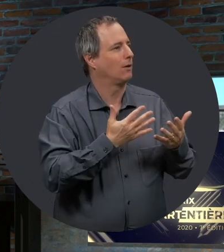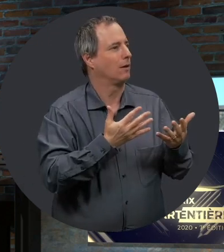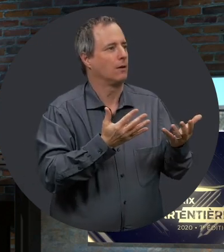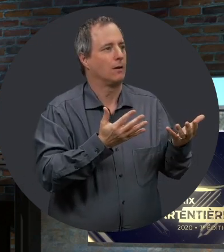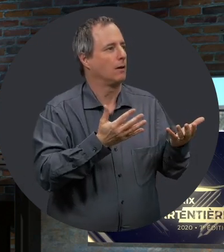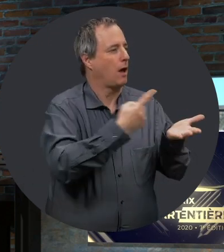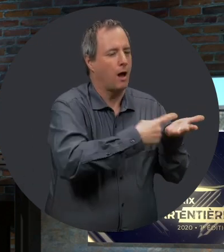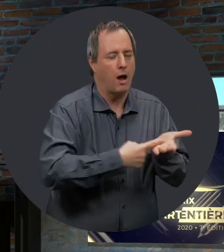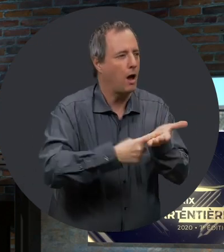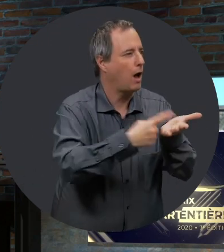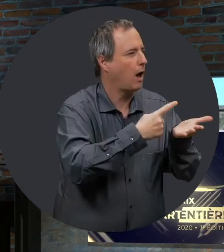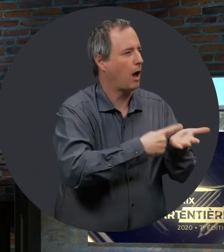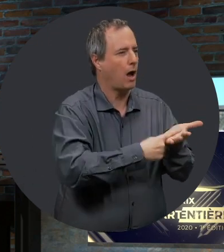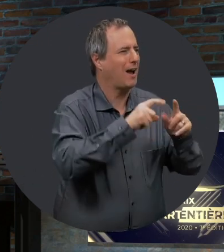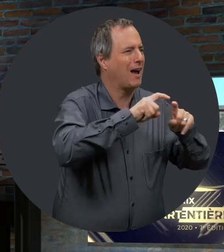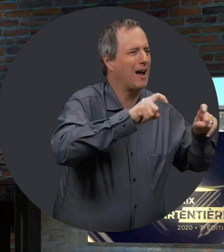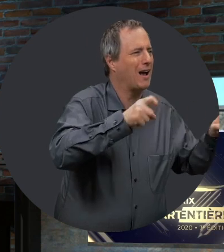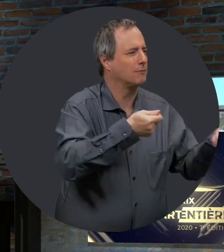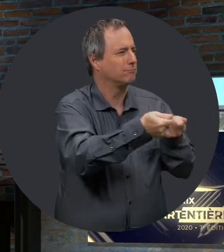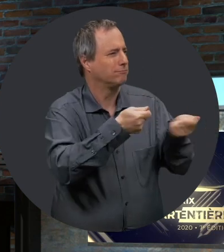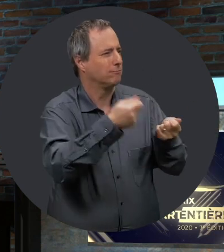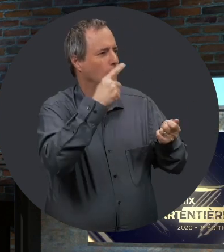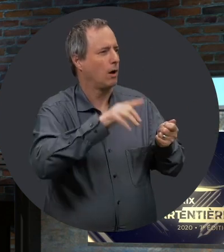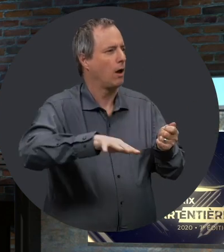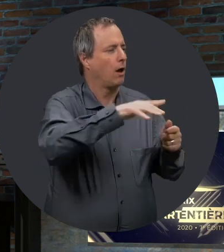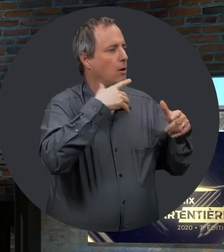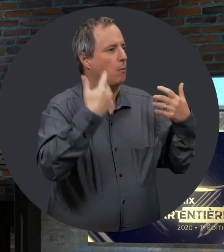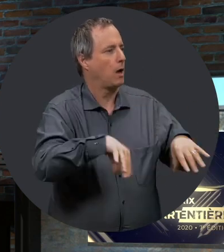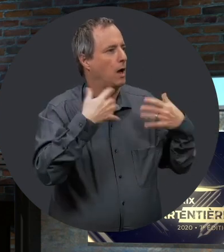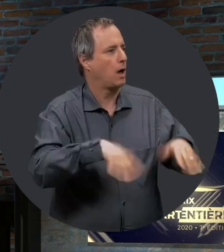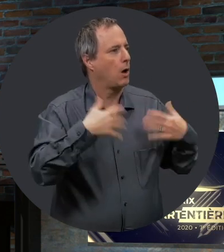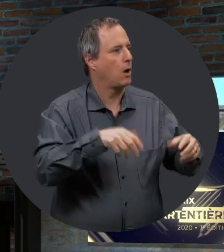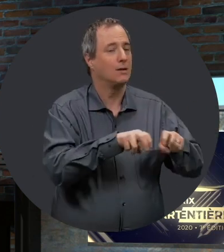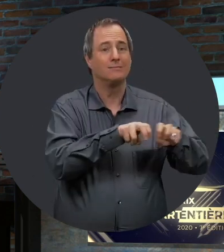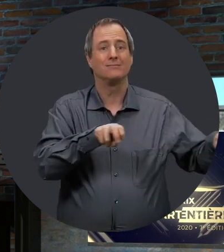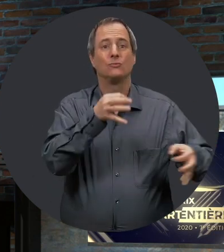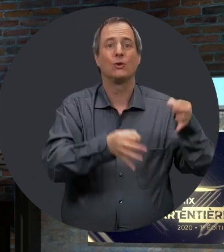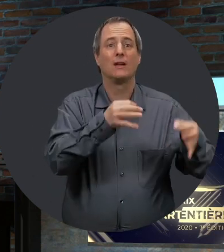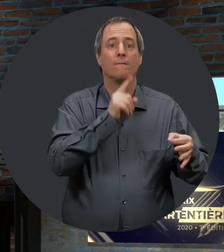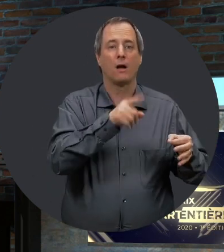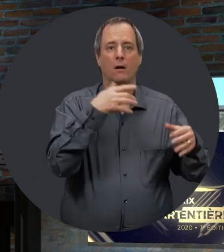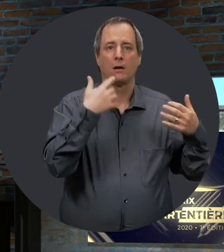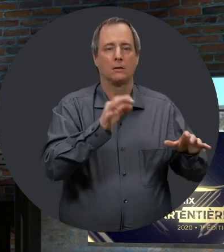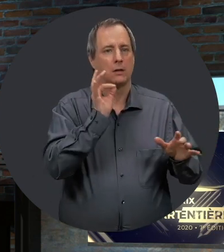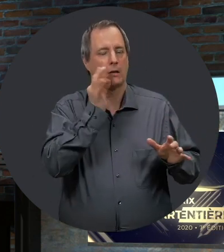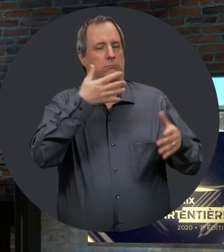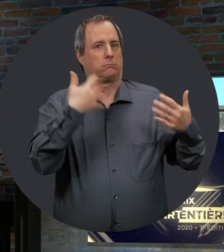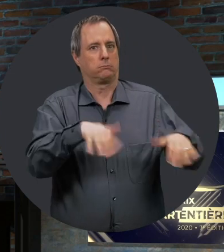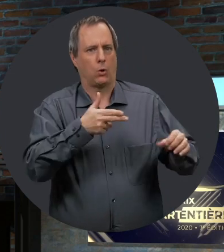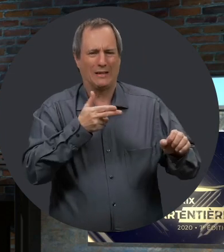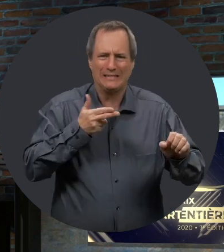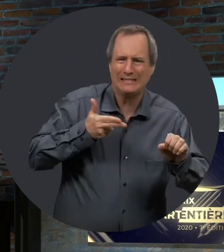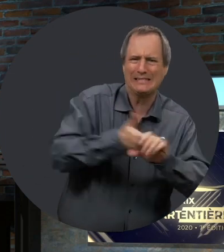eu le plaisir et le privilège d'animer cette rencontre de délibération-là, très animée, parce que les membres du jury, qui est